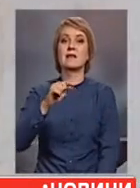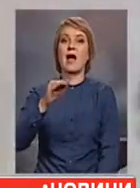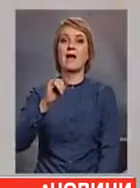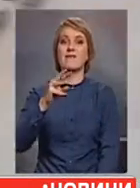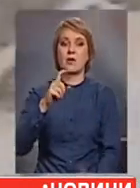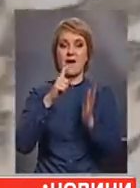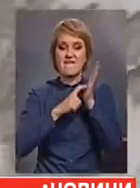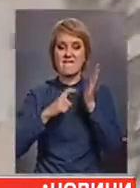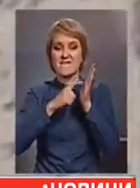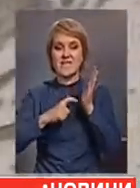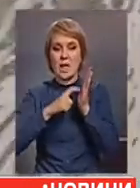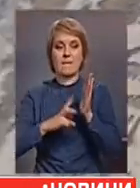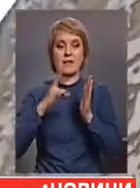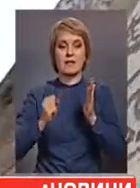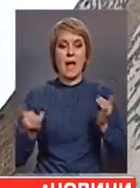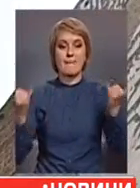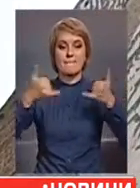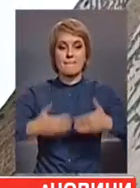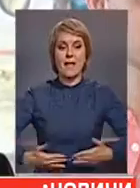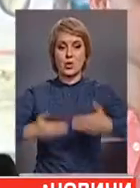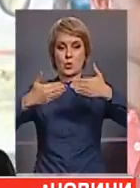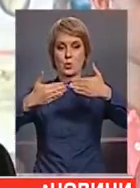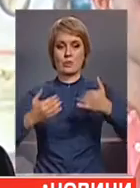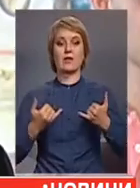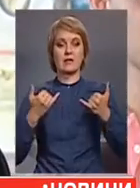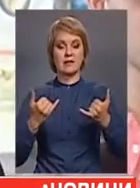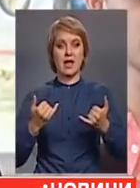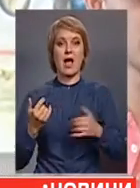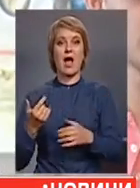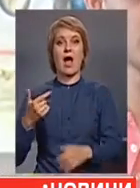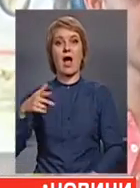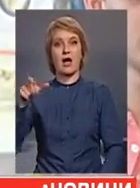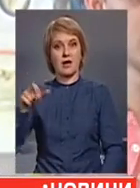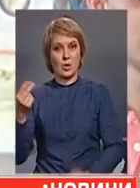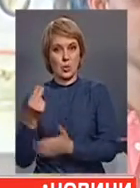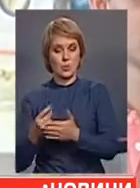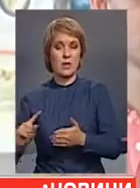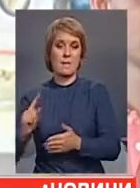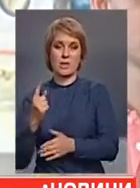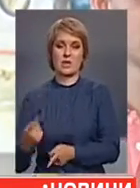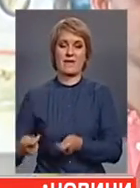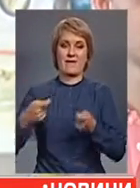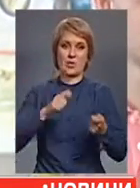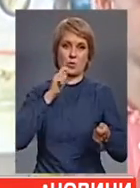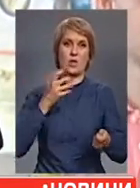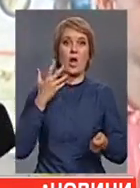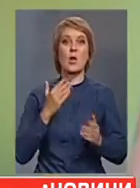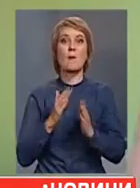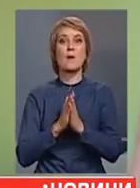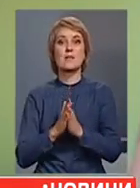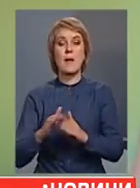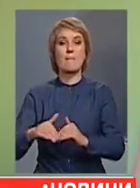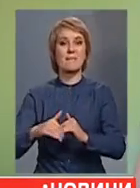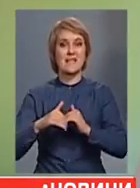бетоні. Для творця картини португальця Олександре Фарту це перший візит в Україну. Каже, коли попросив підтримати українців мистецтвом,